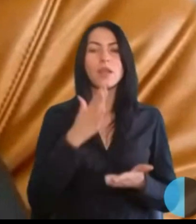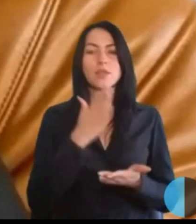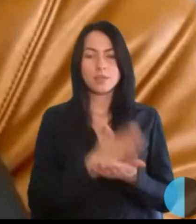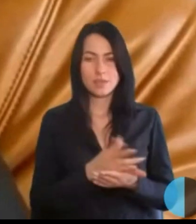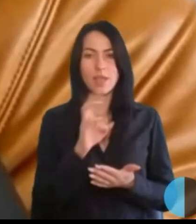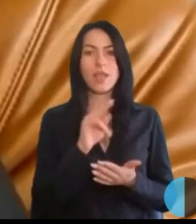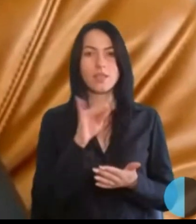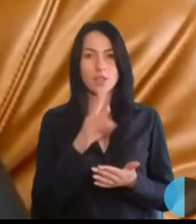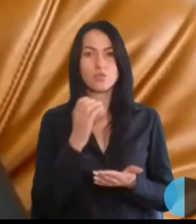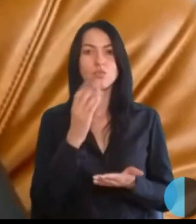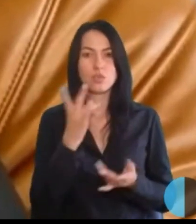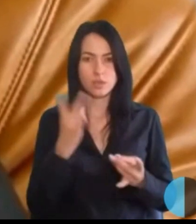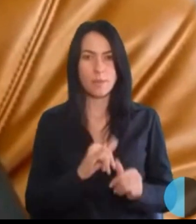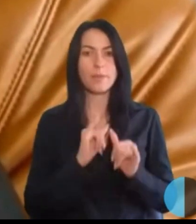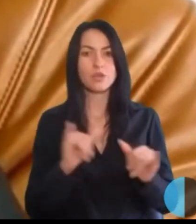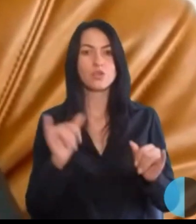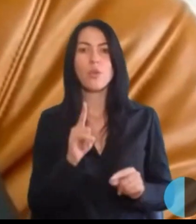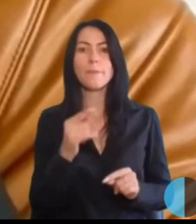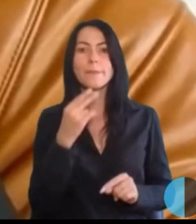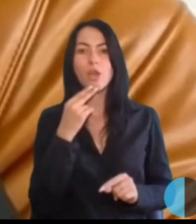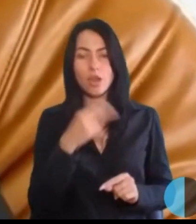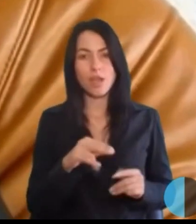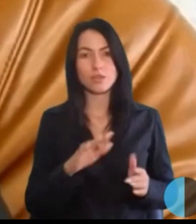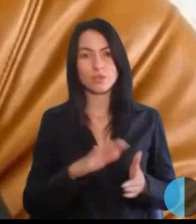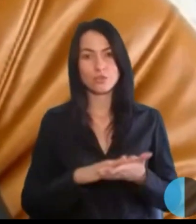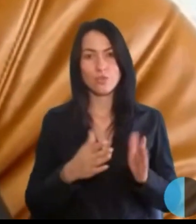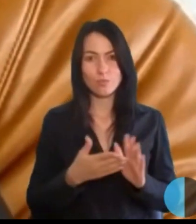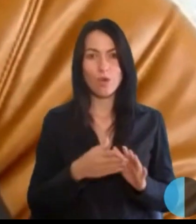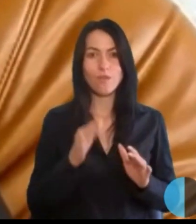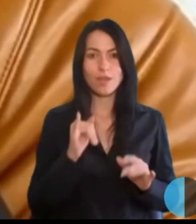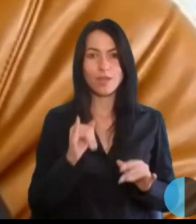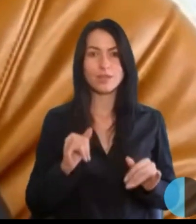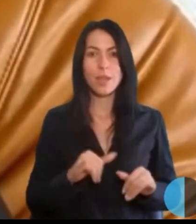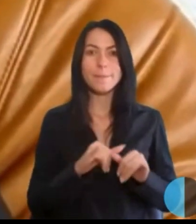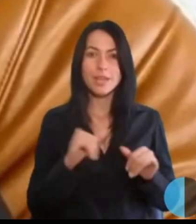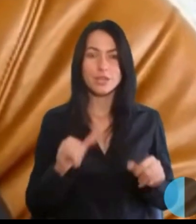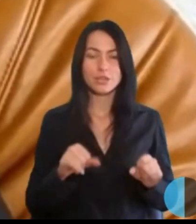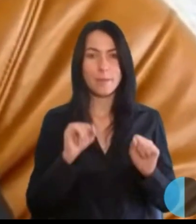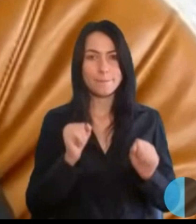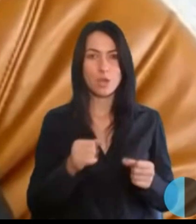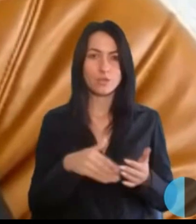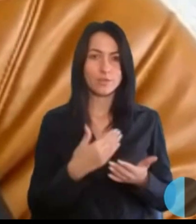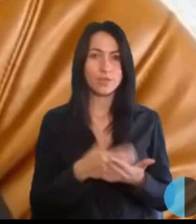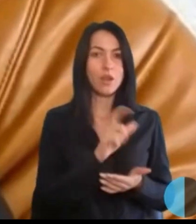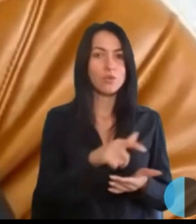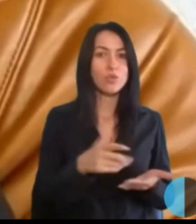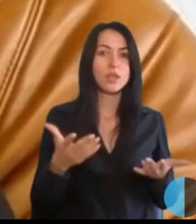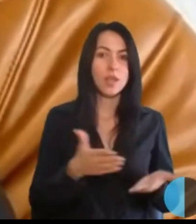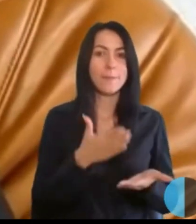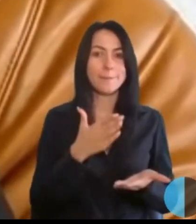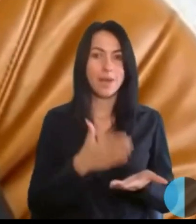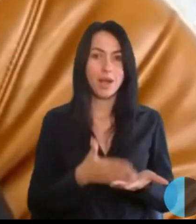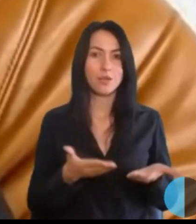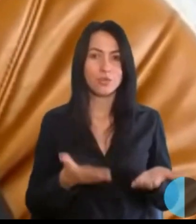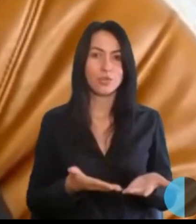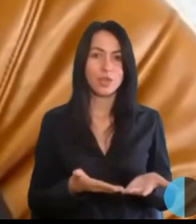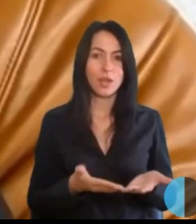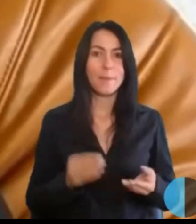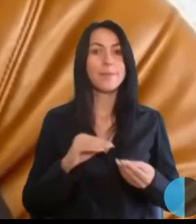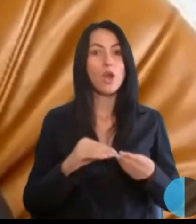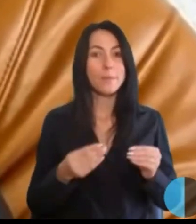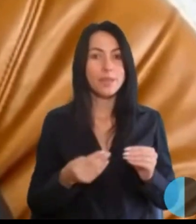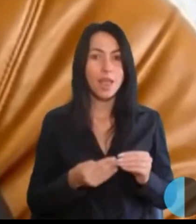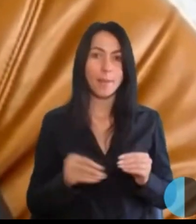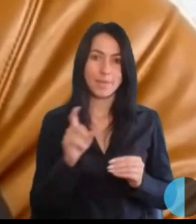покращити умови і збільшити можливості для людей, які мають проблеми з